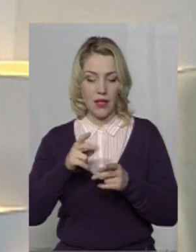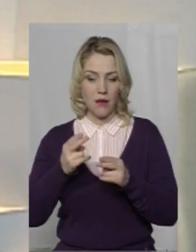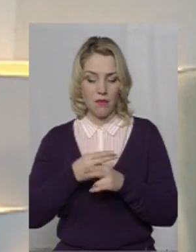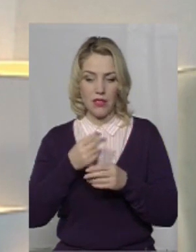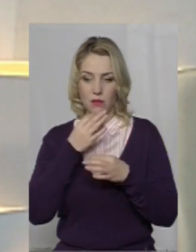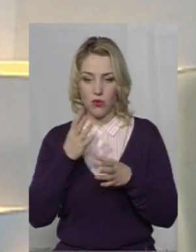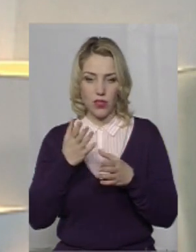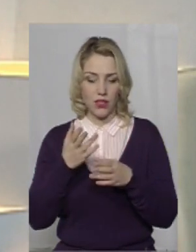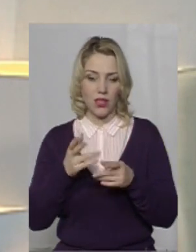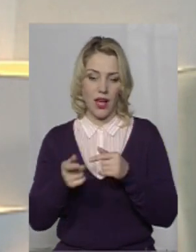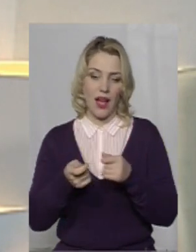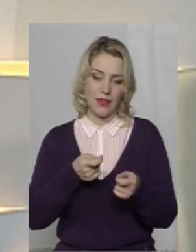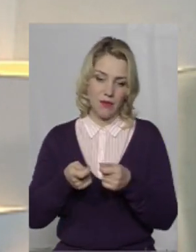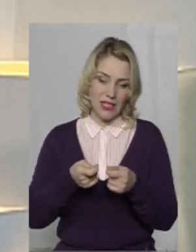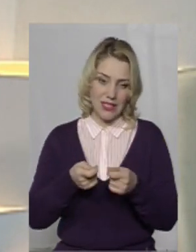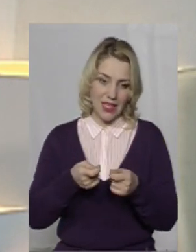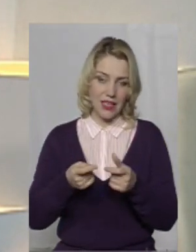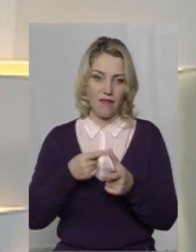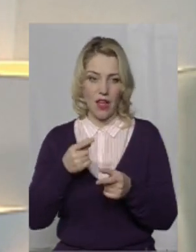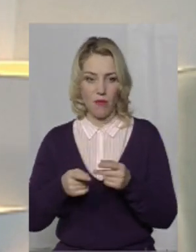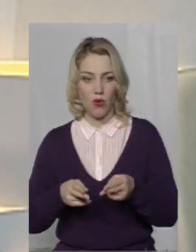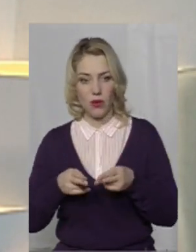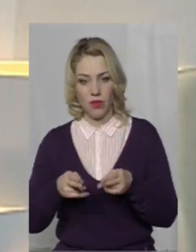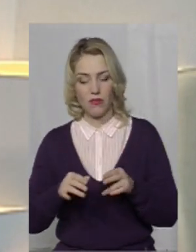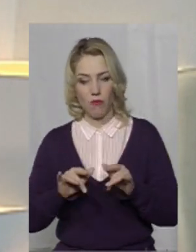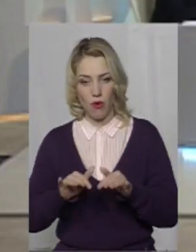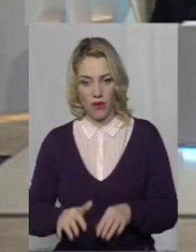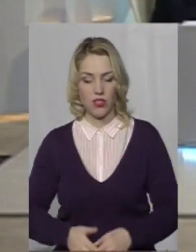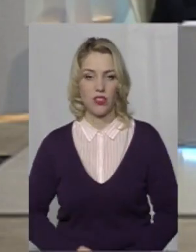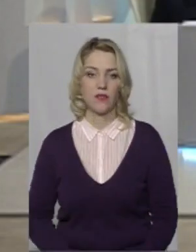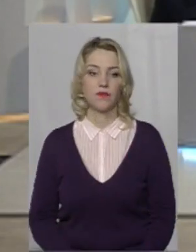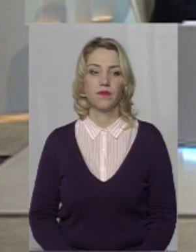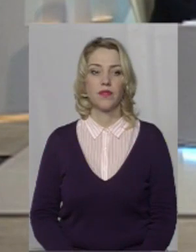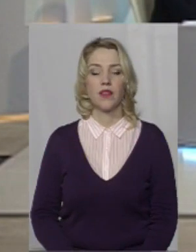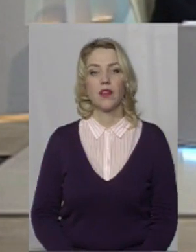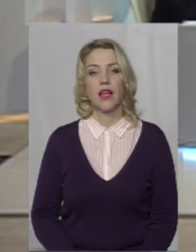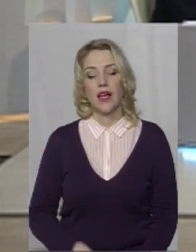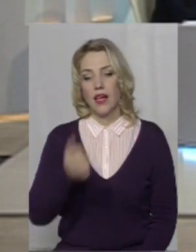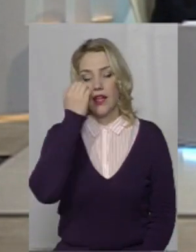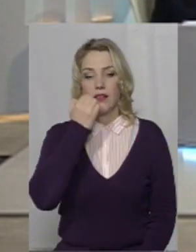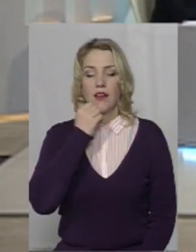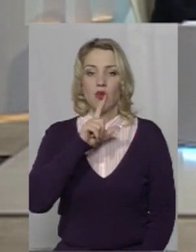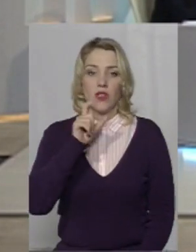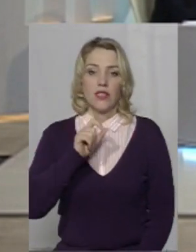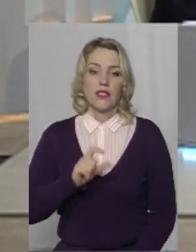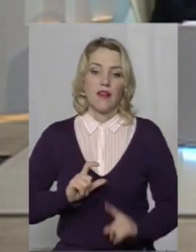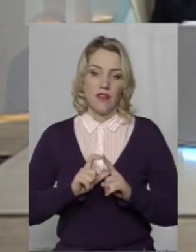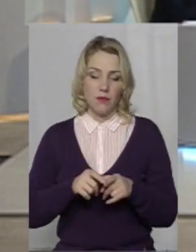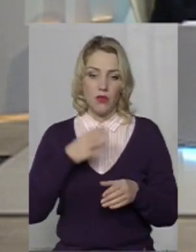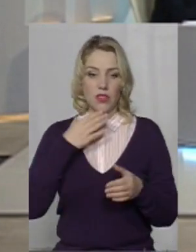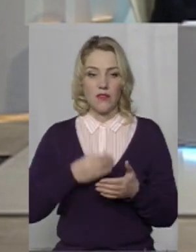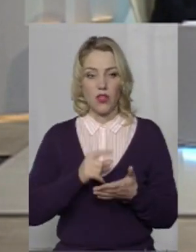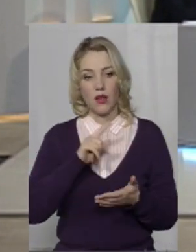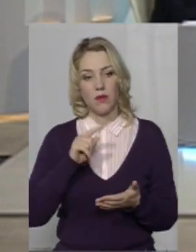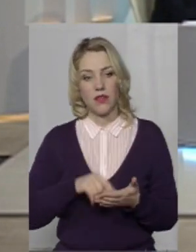адміністративних чи кримінальних проваджень. Дякую за відповідь. І своє запитання